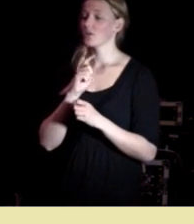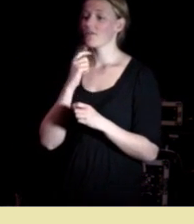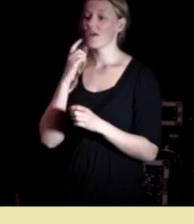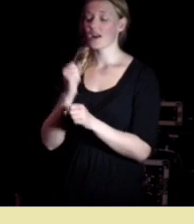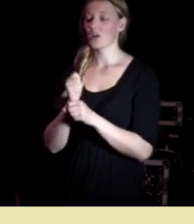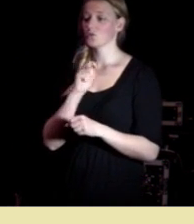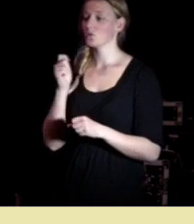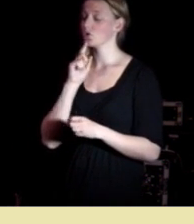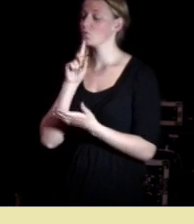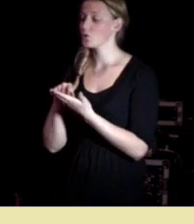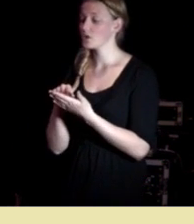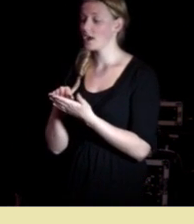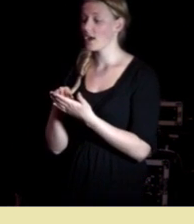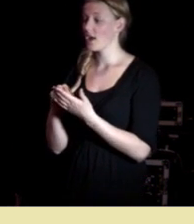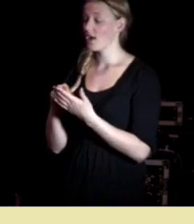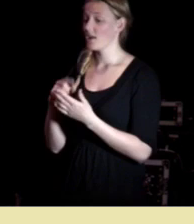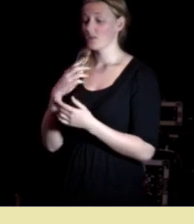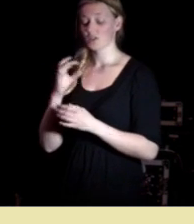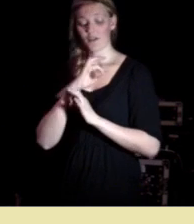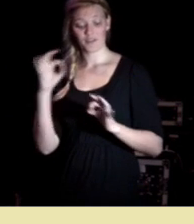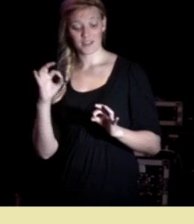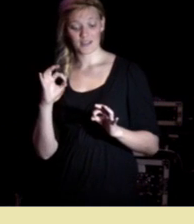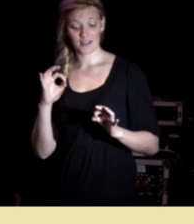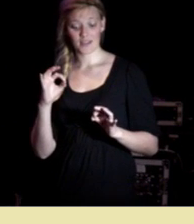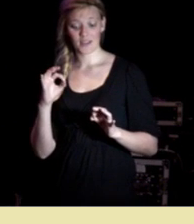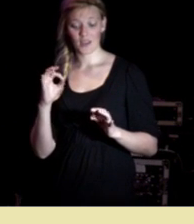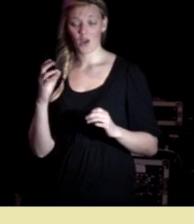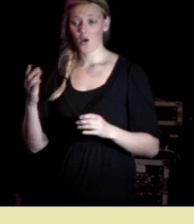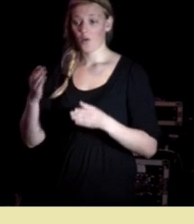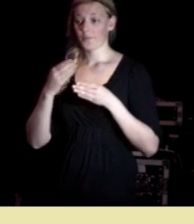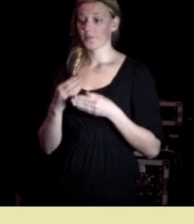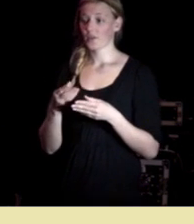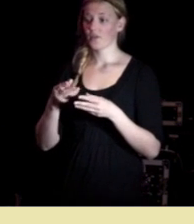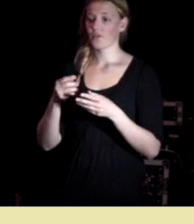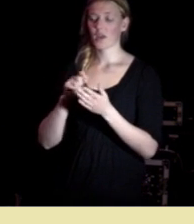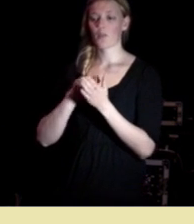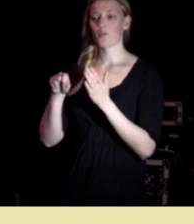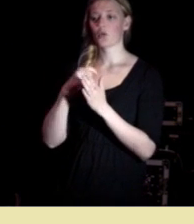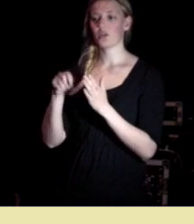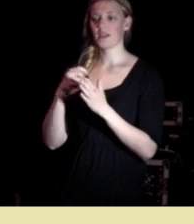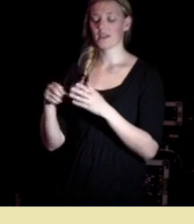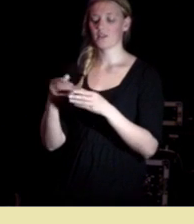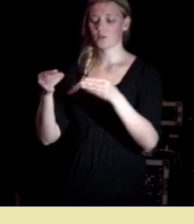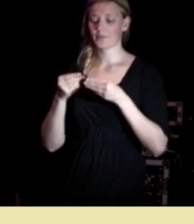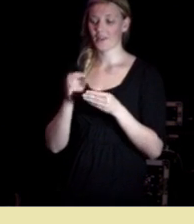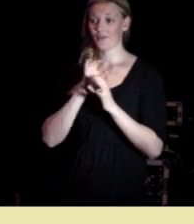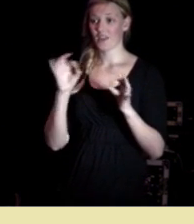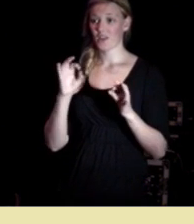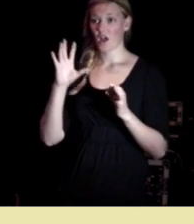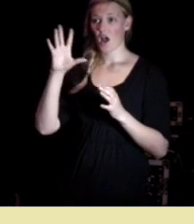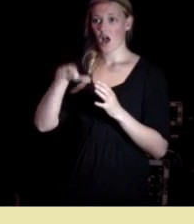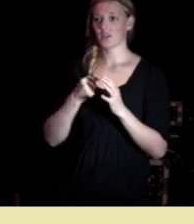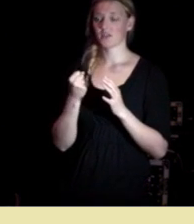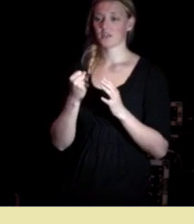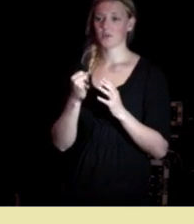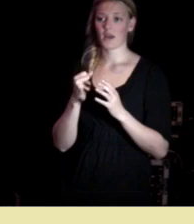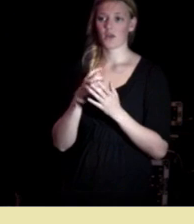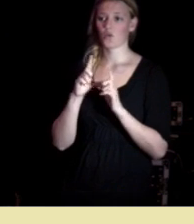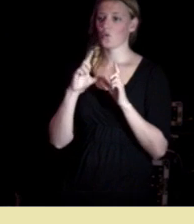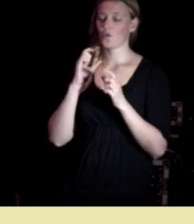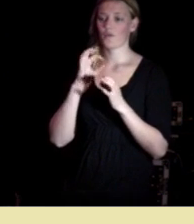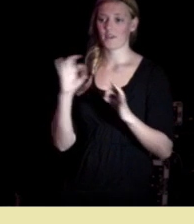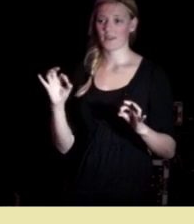fikk jeg et broderi av henne og så bak fint så står det alt som er veldig ufint det er smerte, det er vondt altså vi har